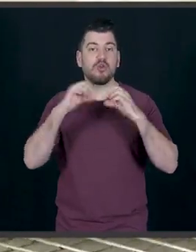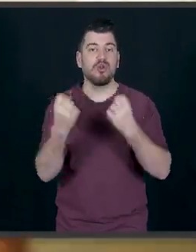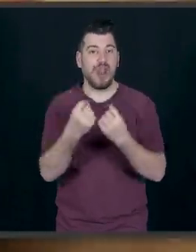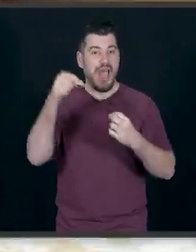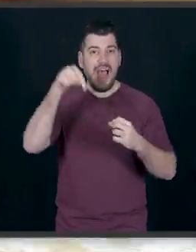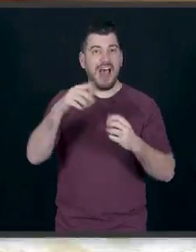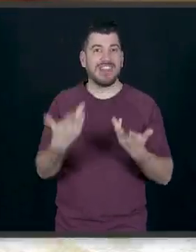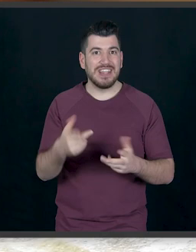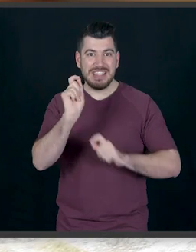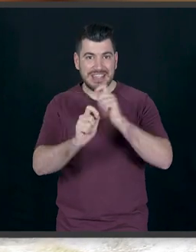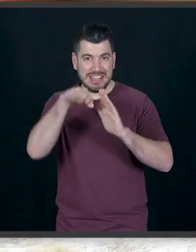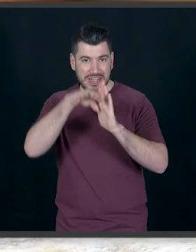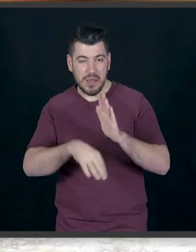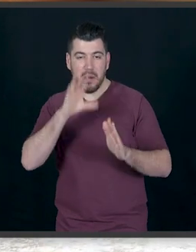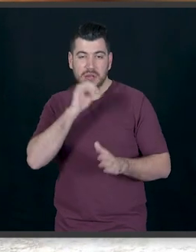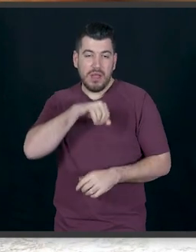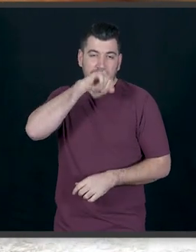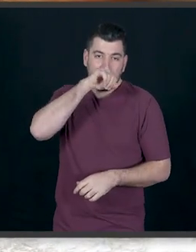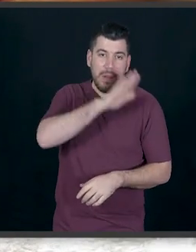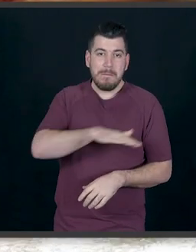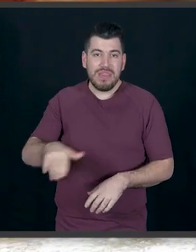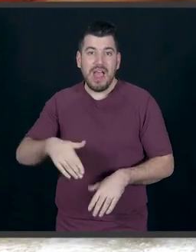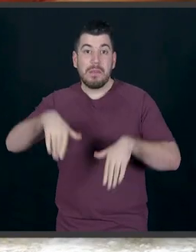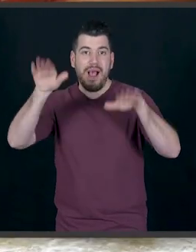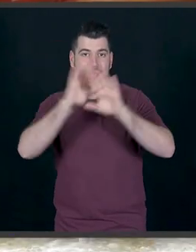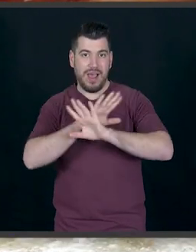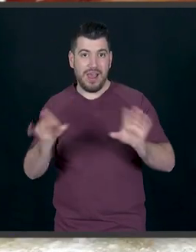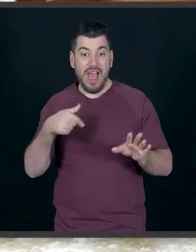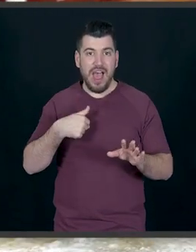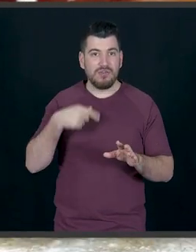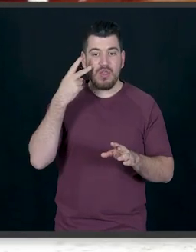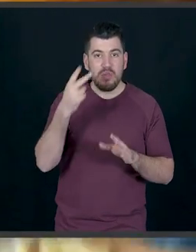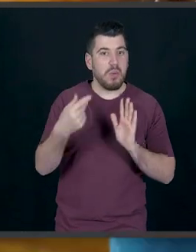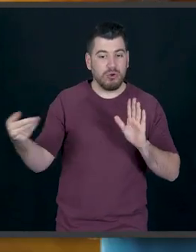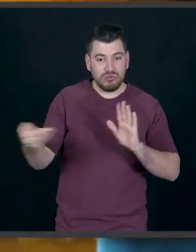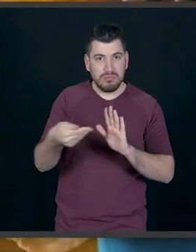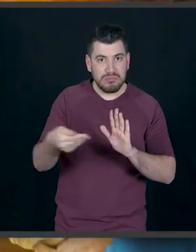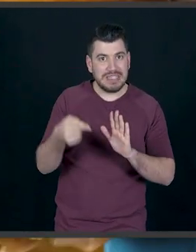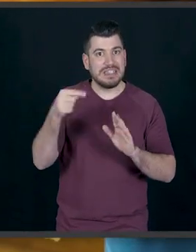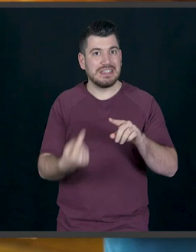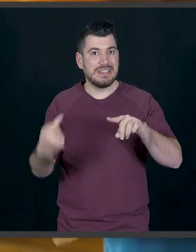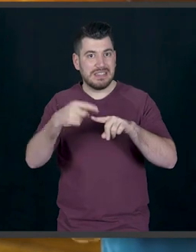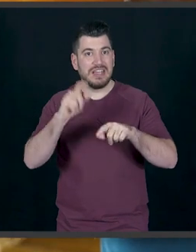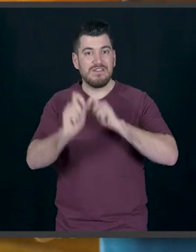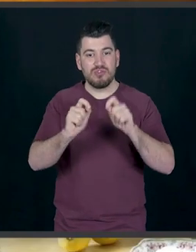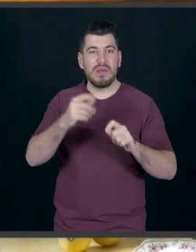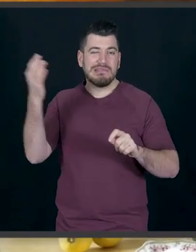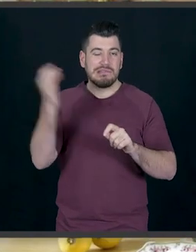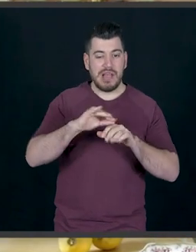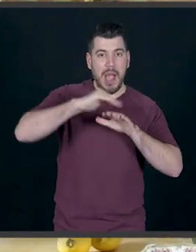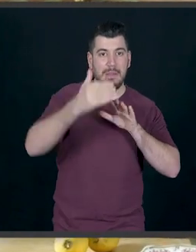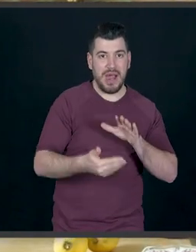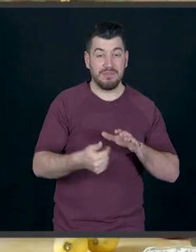Μία συνταγή που πραγματικά αγαπάνε μικροί και μεγάλοι. Θα δείξουμε πώς μπορούμε να τα γεμίσουμε και θα φτιάξουμε υπέροχες επικαλύψεις.